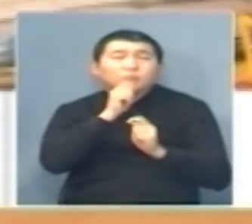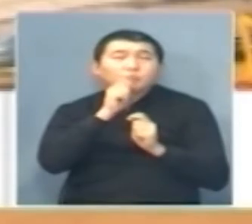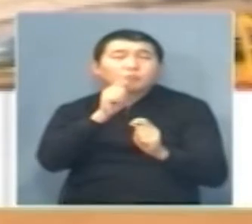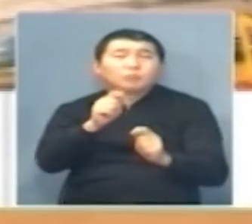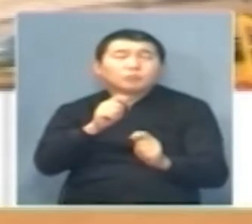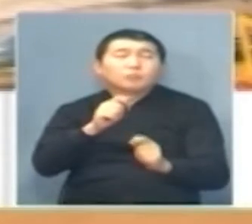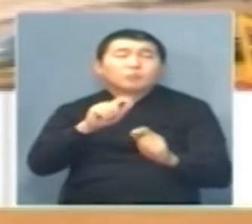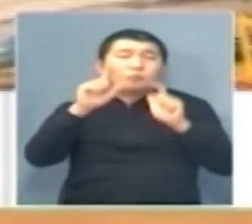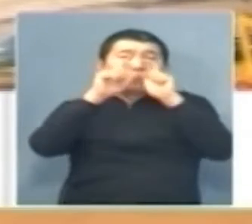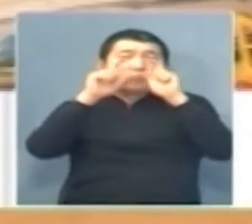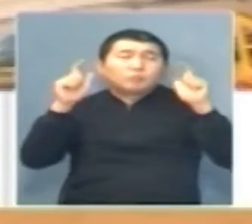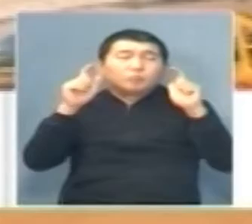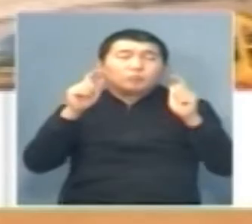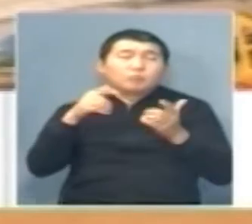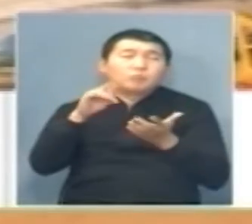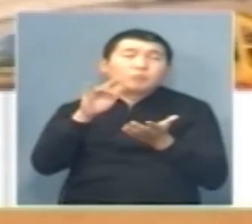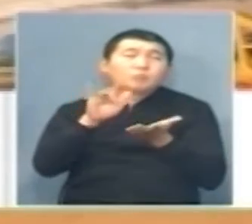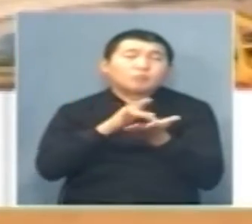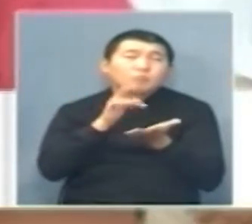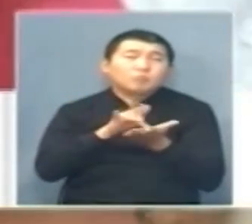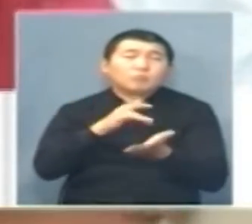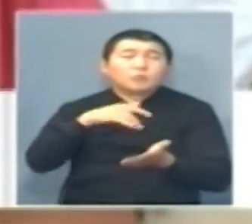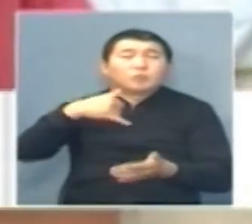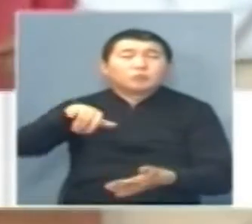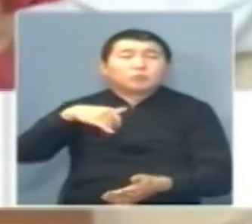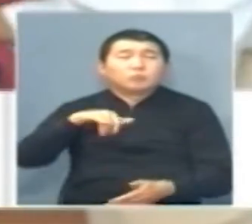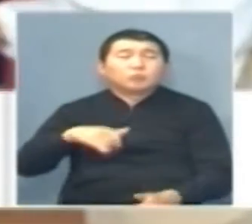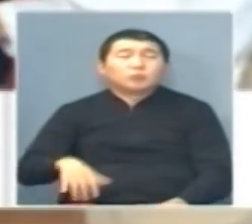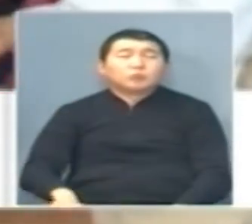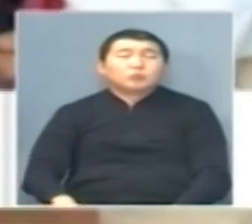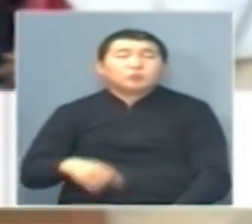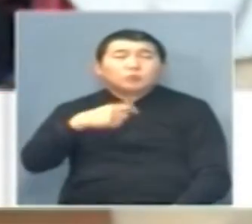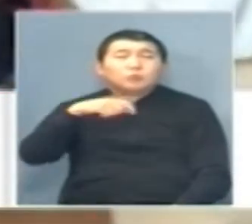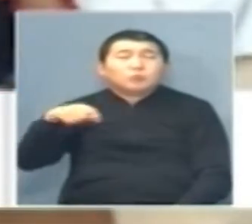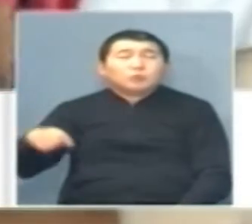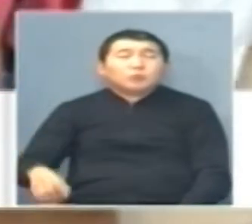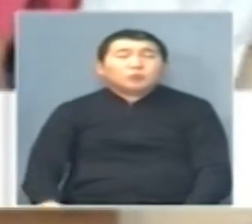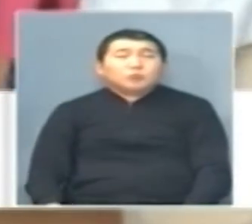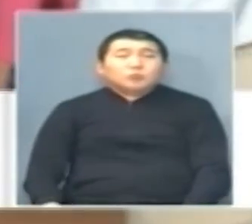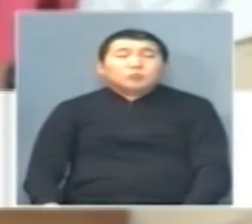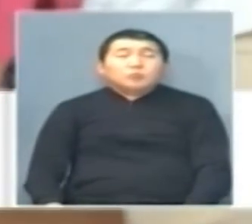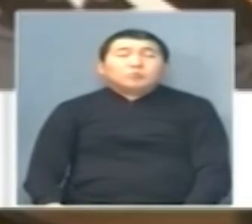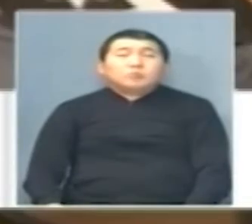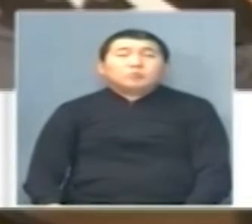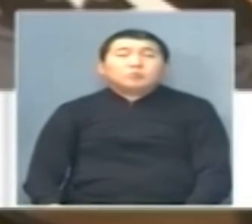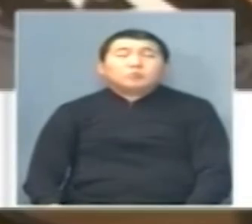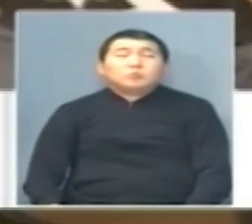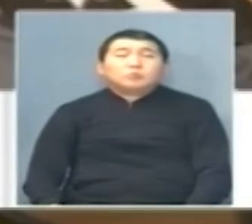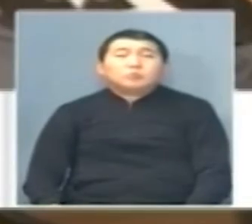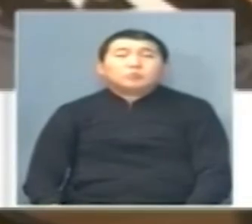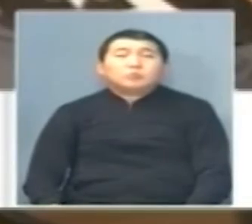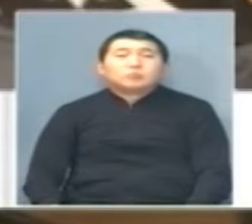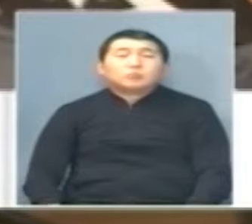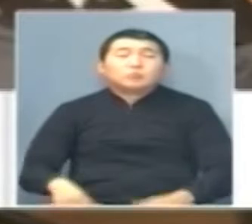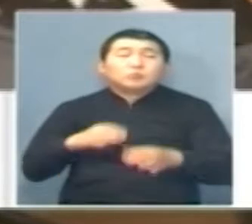принадлежности от представительности общественного объединения. К слову, бизнес-леди становятся организаторами благотворительных мероприятий не только в